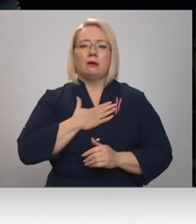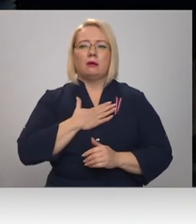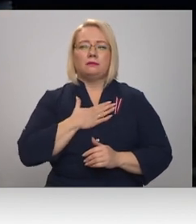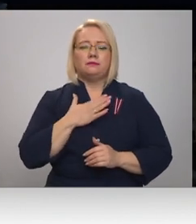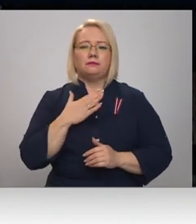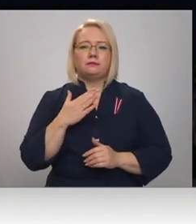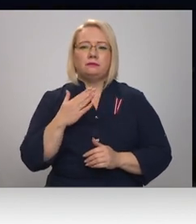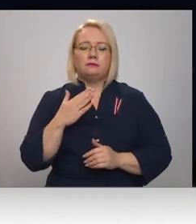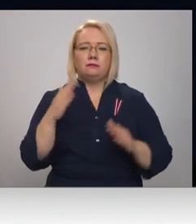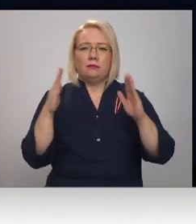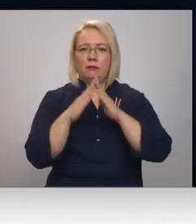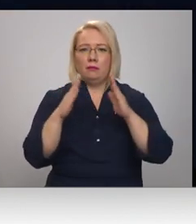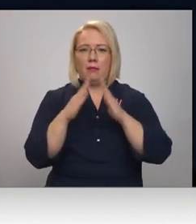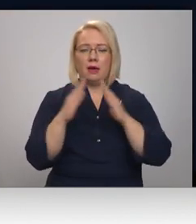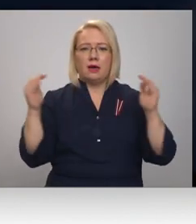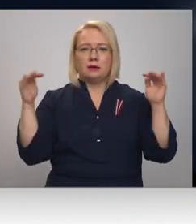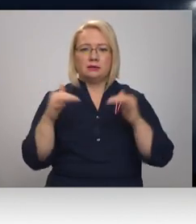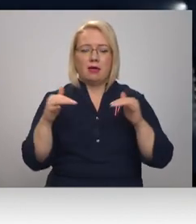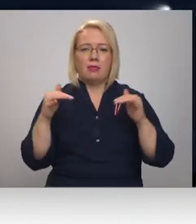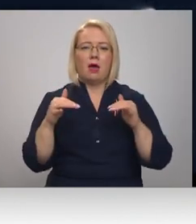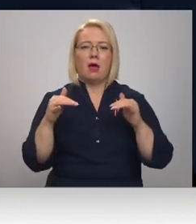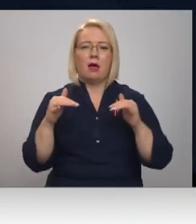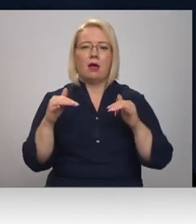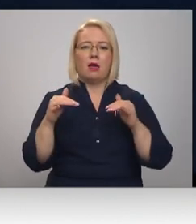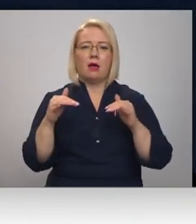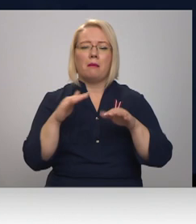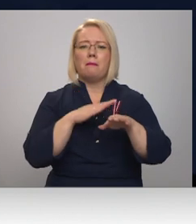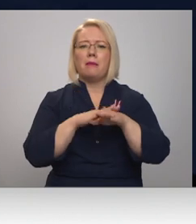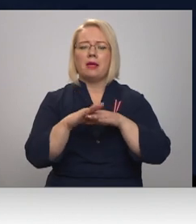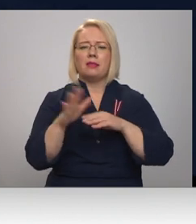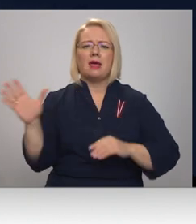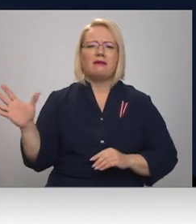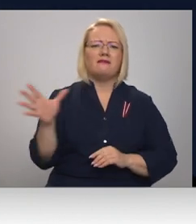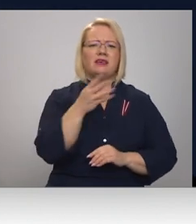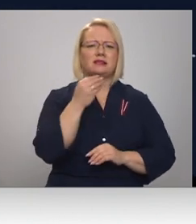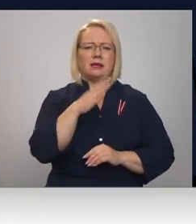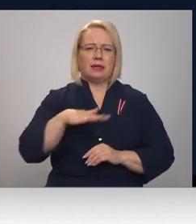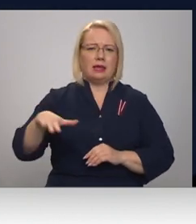mājās sanāks pilnīgi visa ģimene.